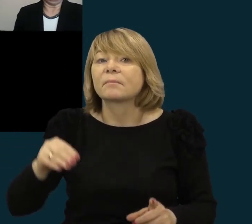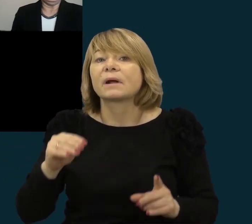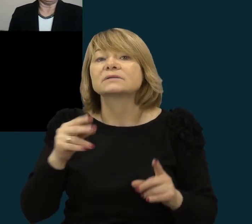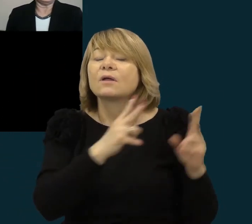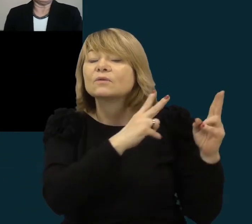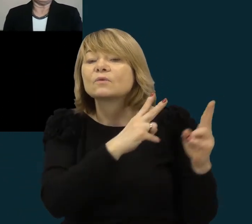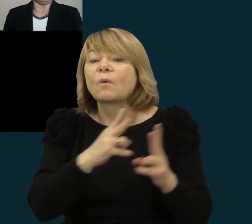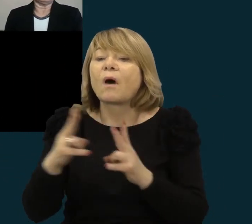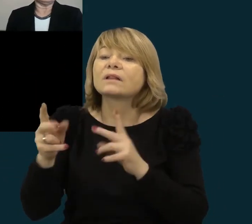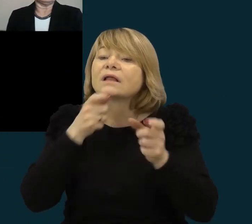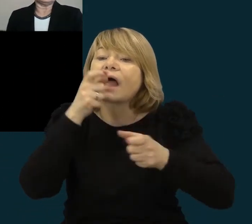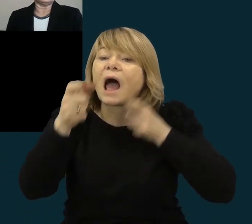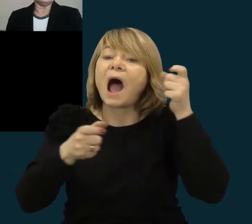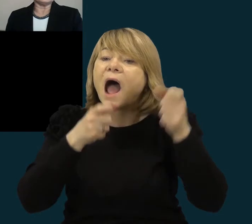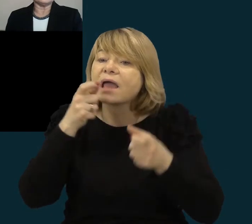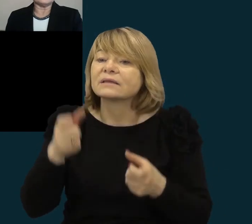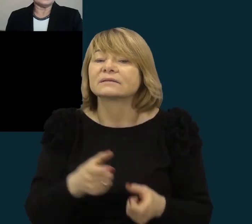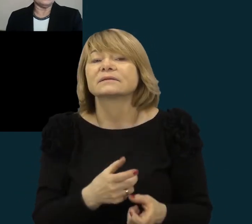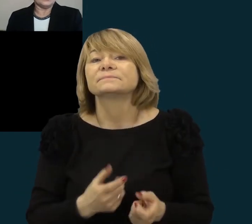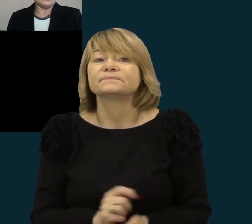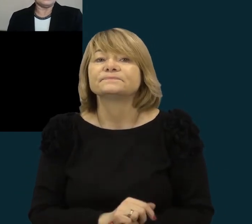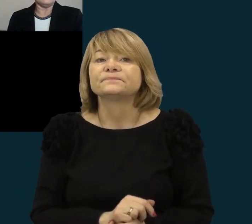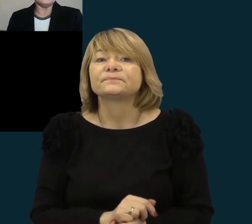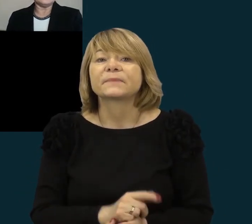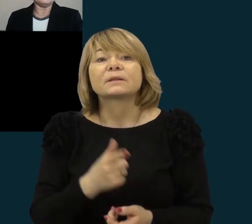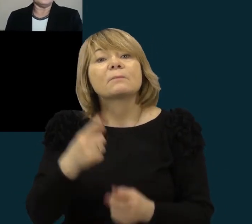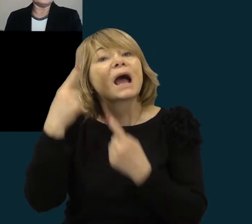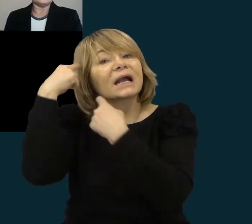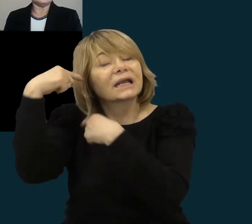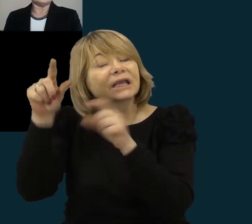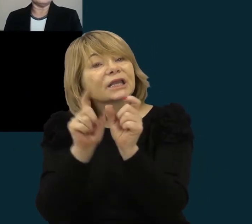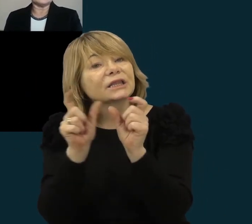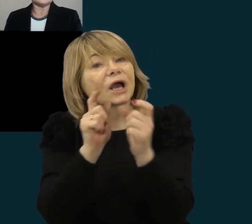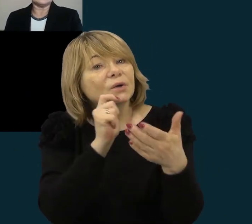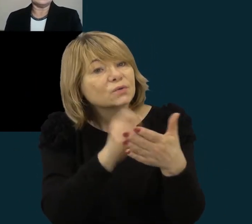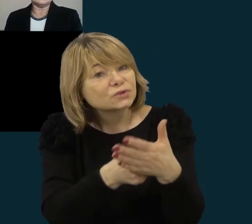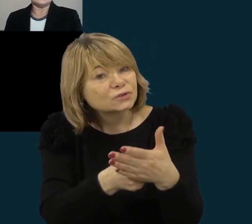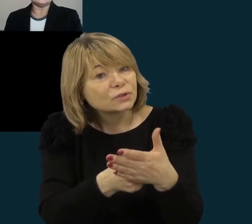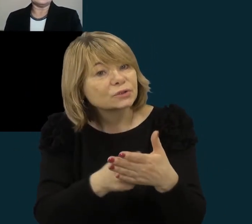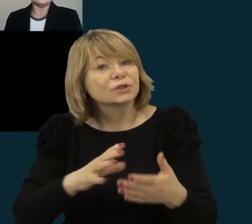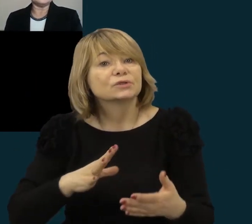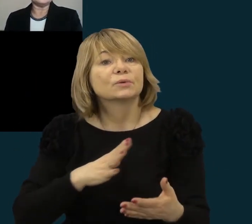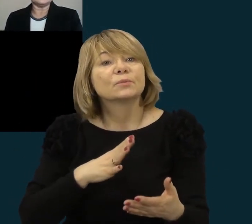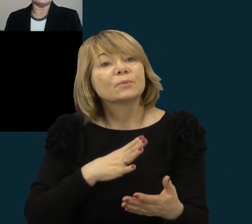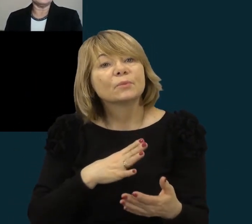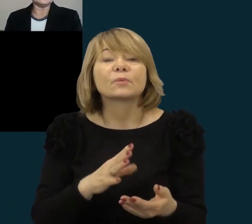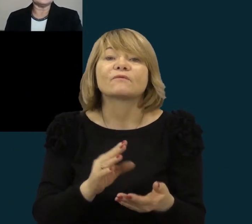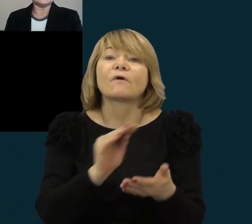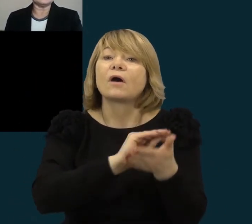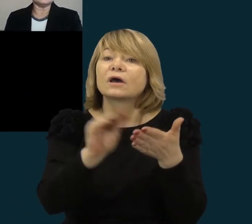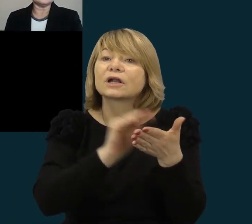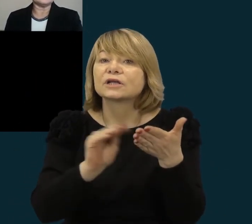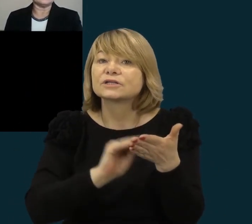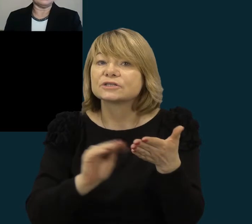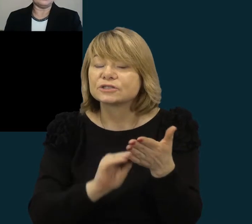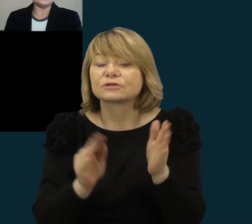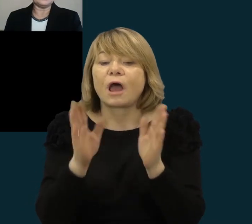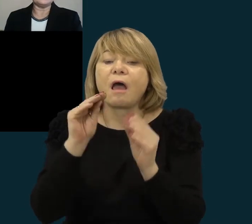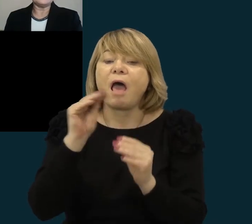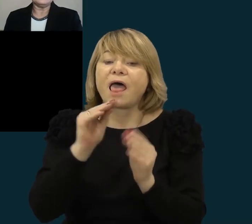Taip, kita užduotis buvo apie kunigą, poeta, tautos sakininką ir rašyta į Lietuvos literatūros